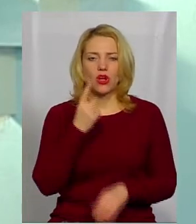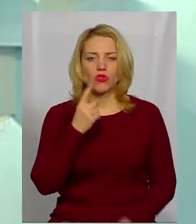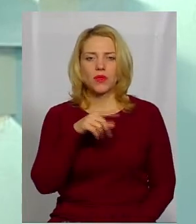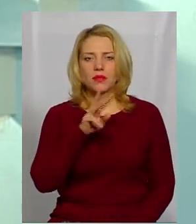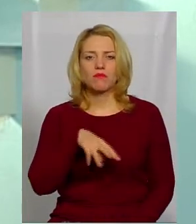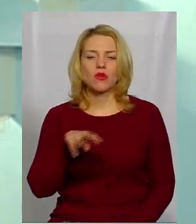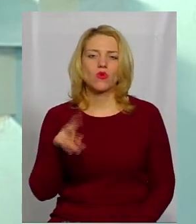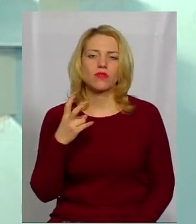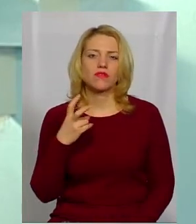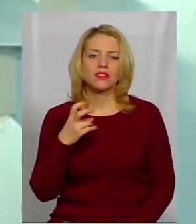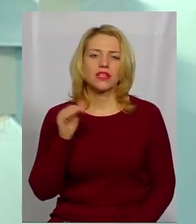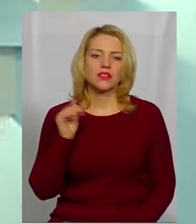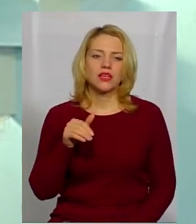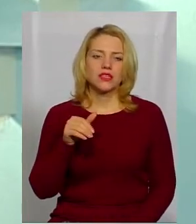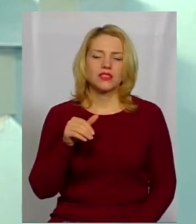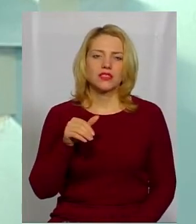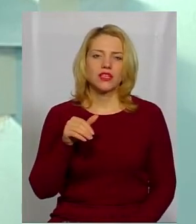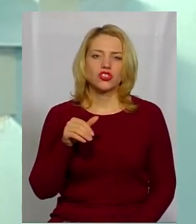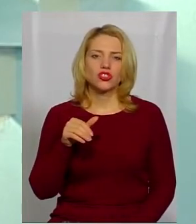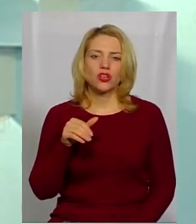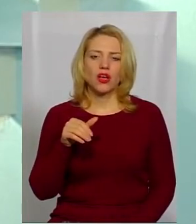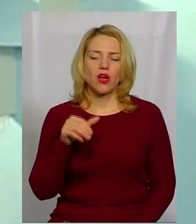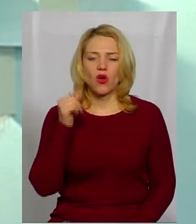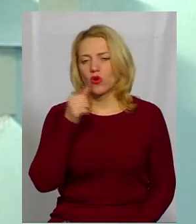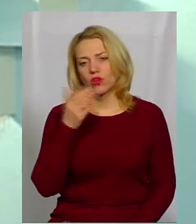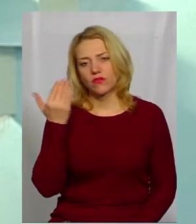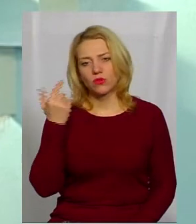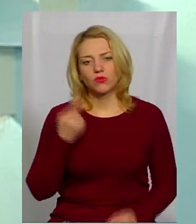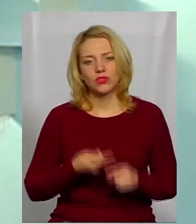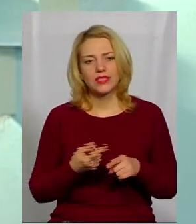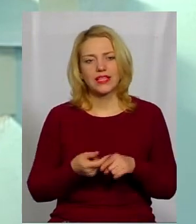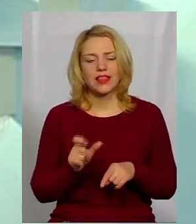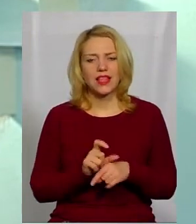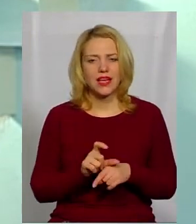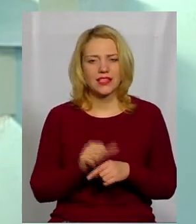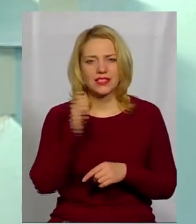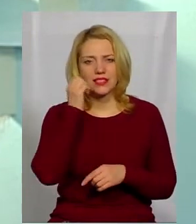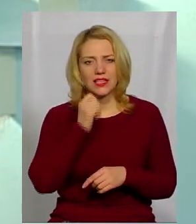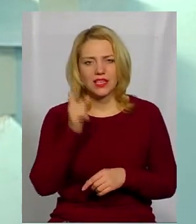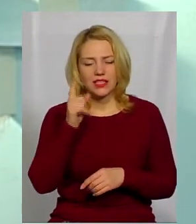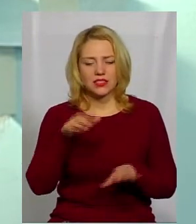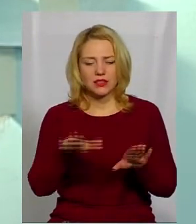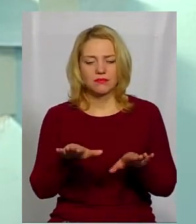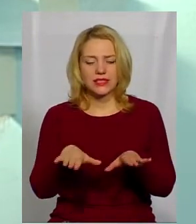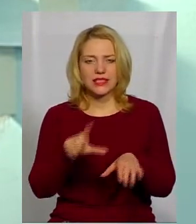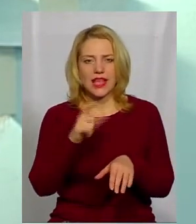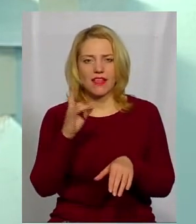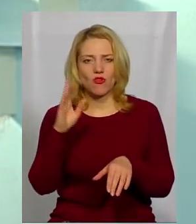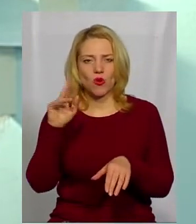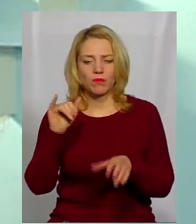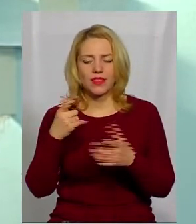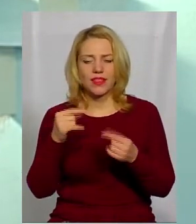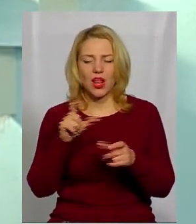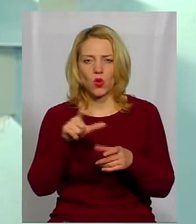років тому. Це сьогодні найсхідніше місце знаходження людини в Європі, яке зафіксовано науково. І для